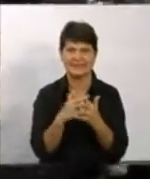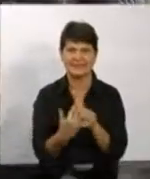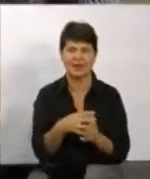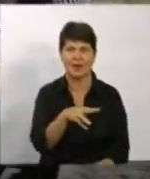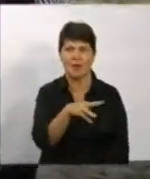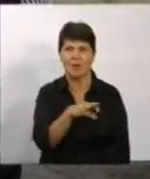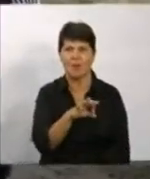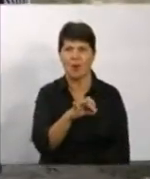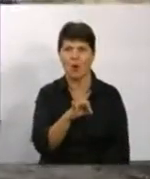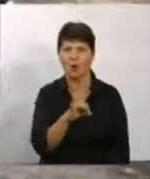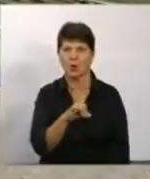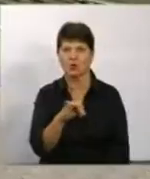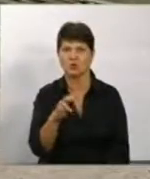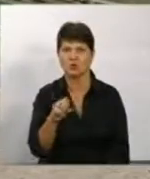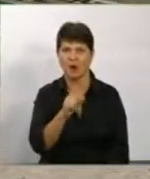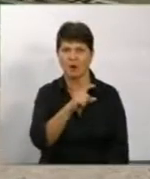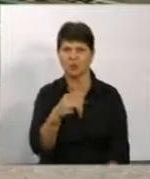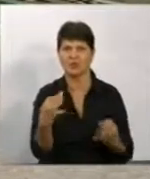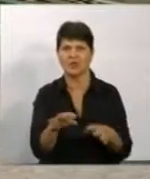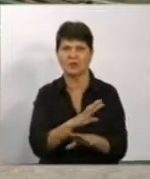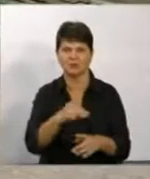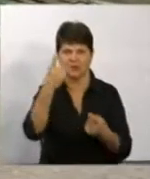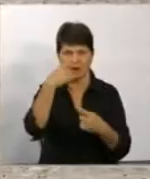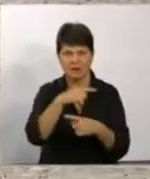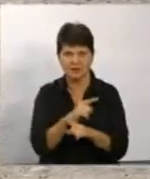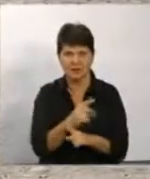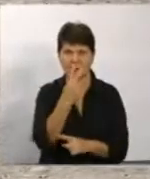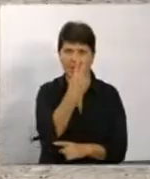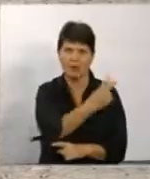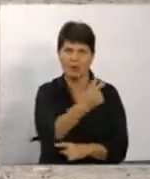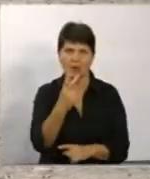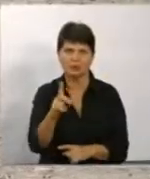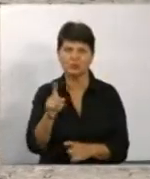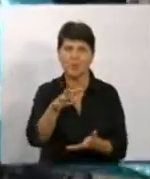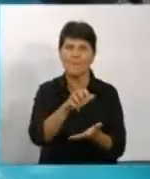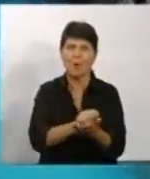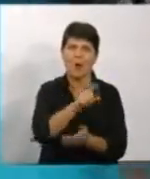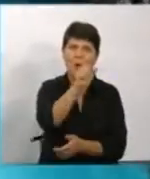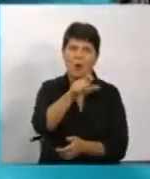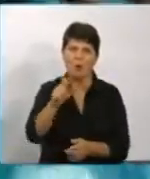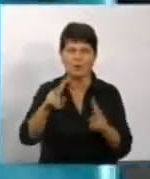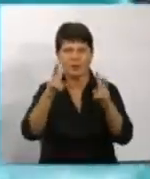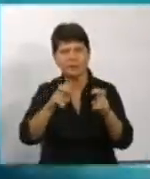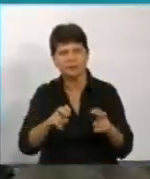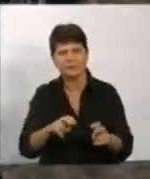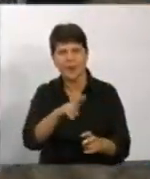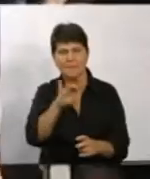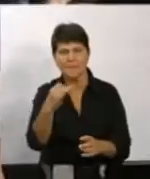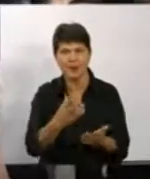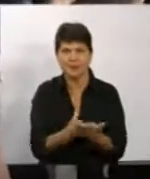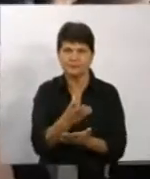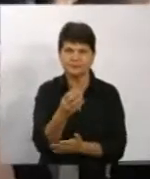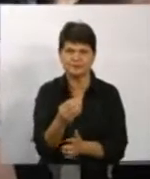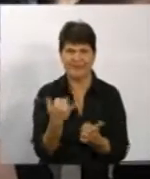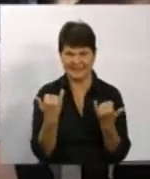тракторного стану. Люди не припускають на политехніку, бо хочуть, щоб орендар переглянув плату за паї. На сьогодні 9